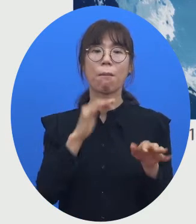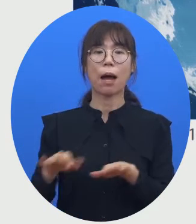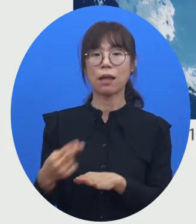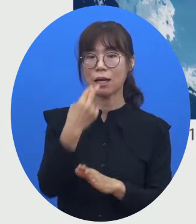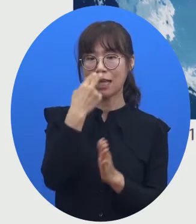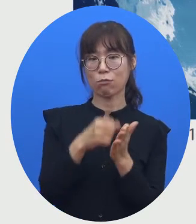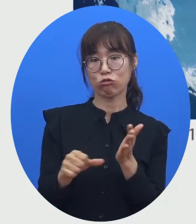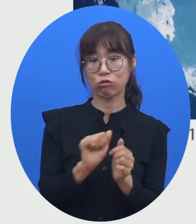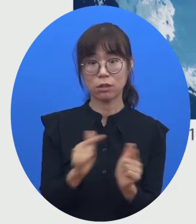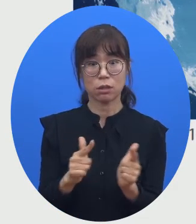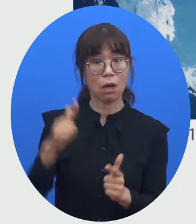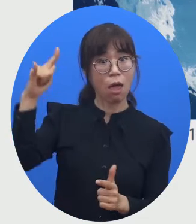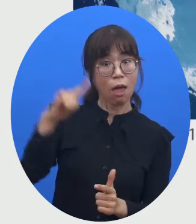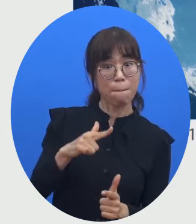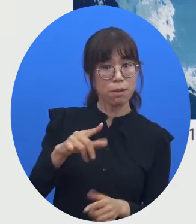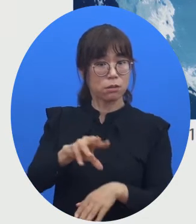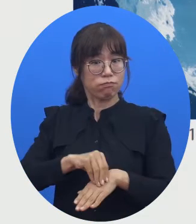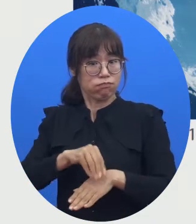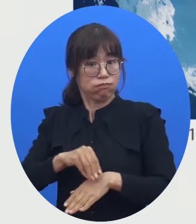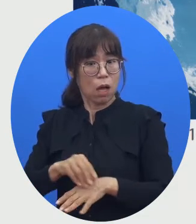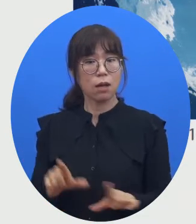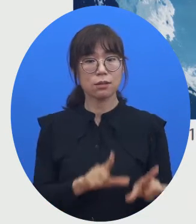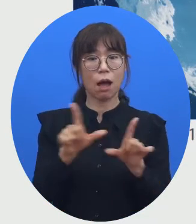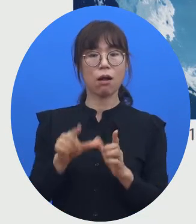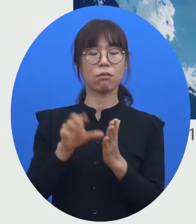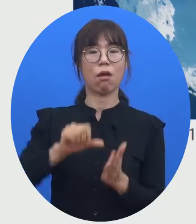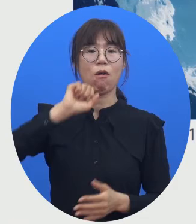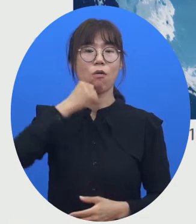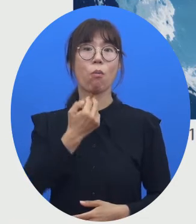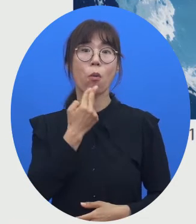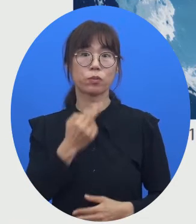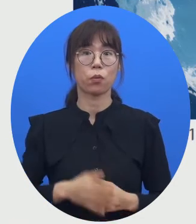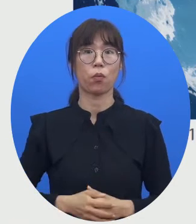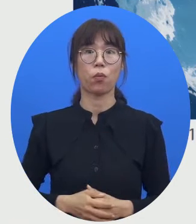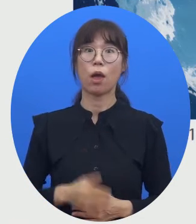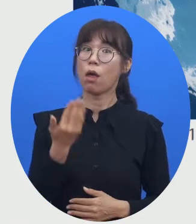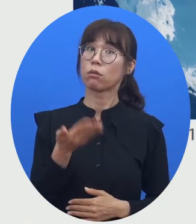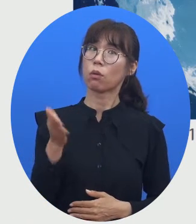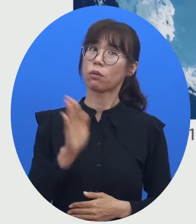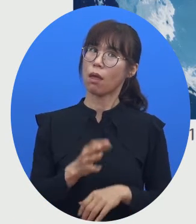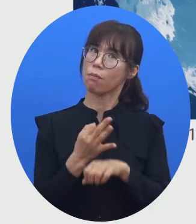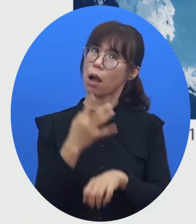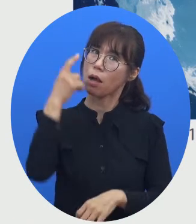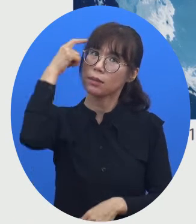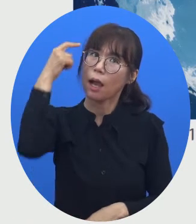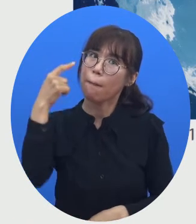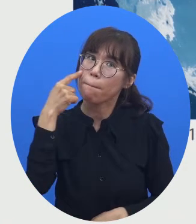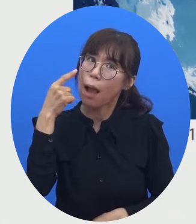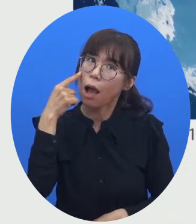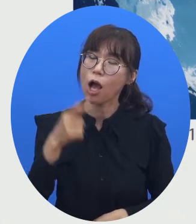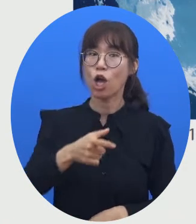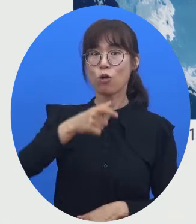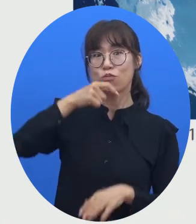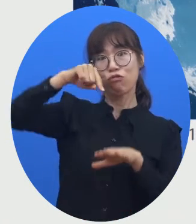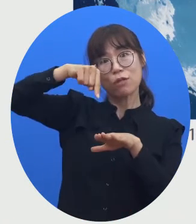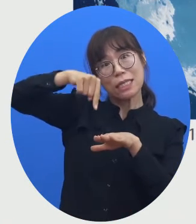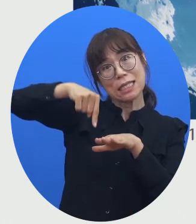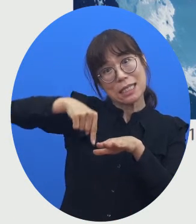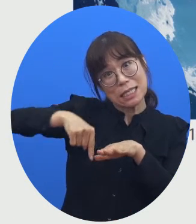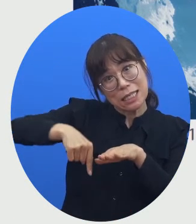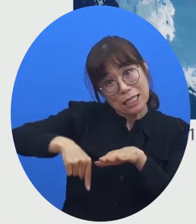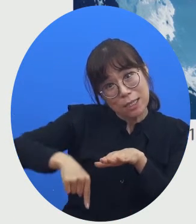빛을 받아 살아가는데 아무런 문제가 없겠죠. 그런데 그냥 생각해봐도 수심이 깊은 곳으로 들어가면